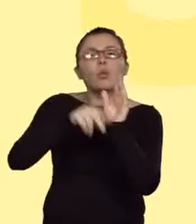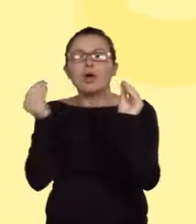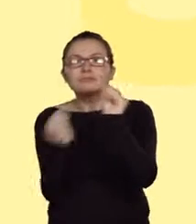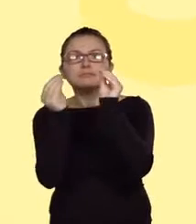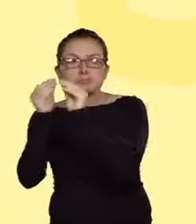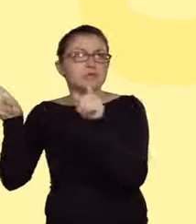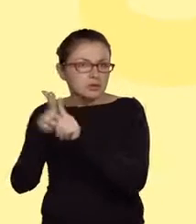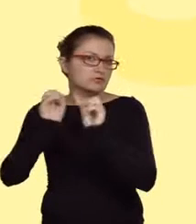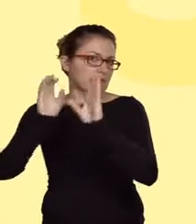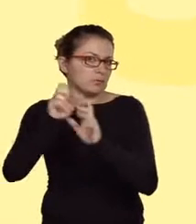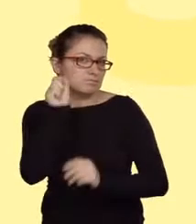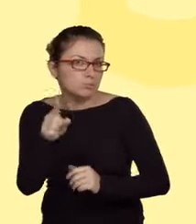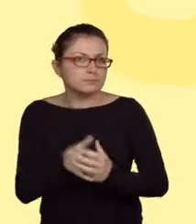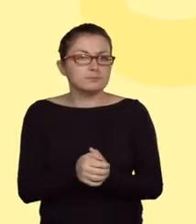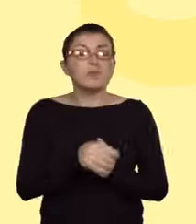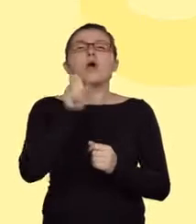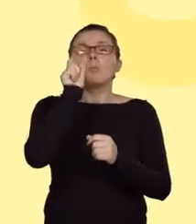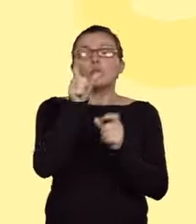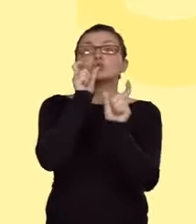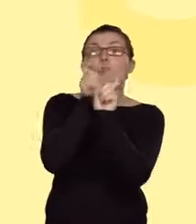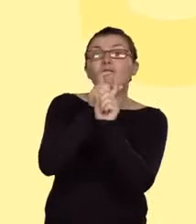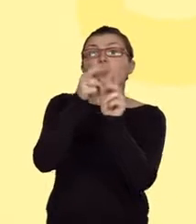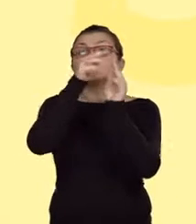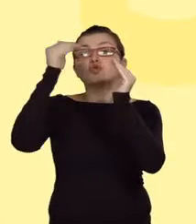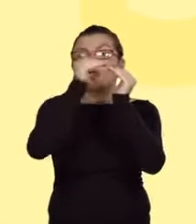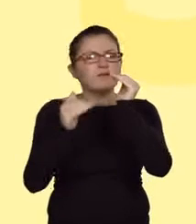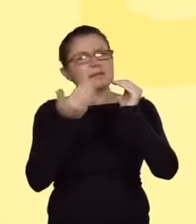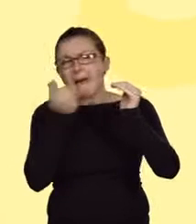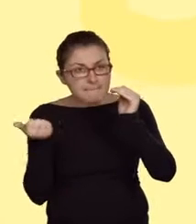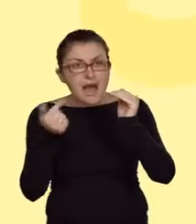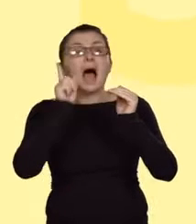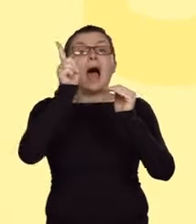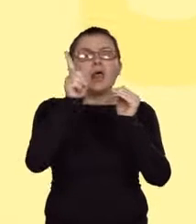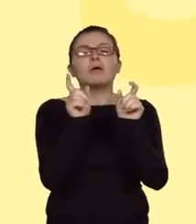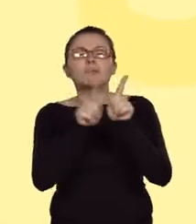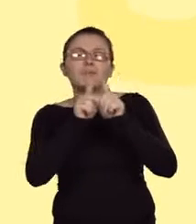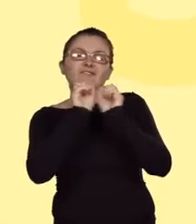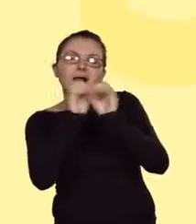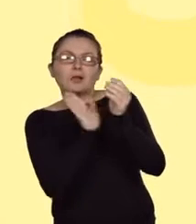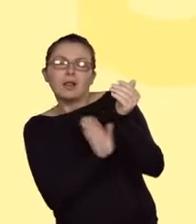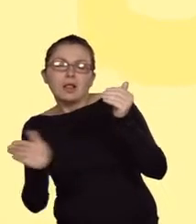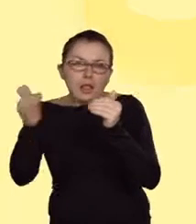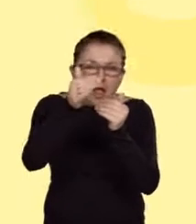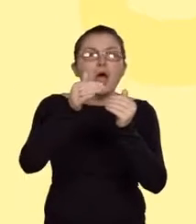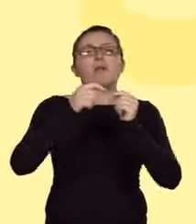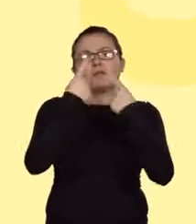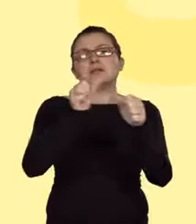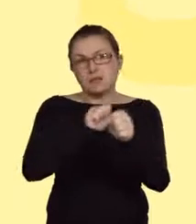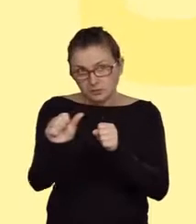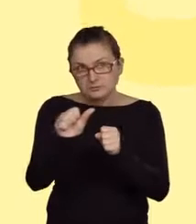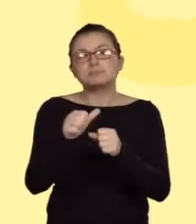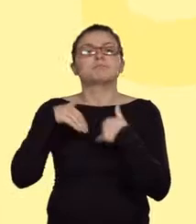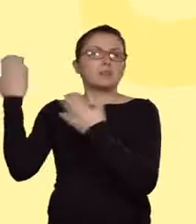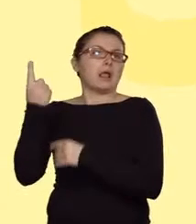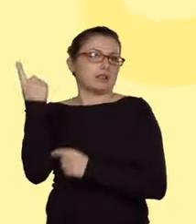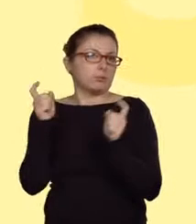rzędowość, ale ją opisał. Za swoje rozwiązanie zdający otrzymał jeden punkt. Egzaminator nie znalazł w tej